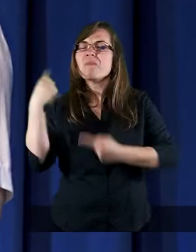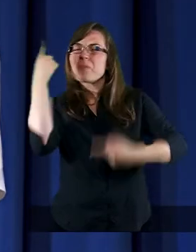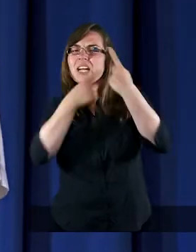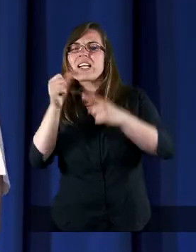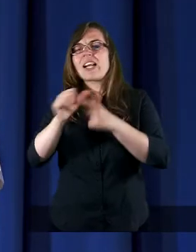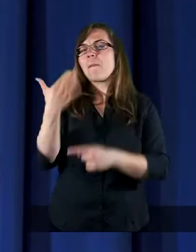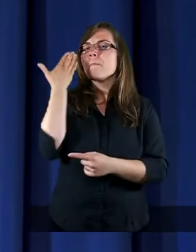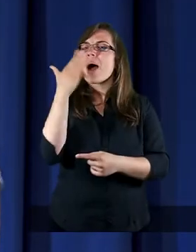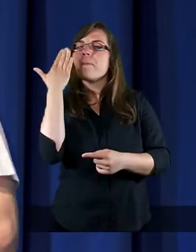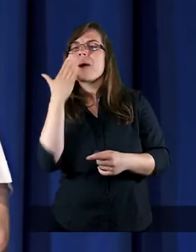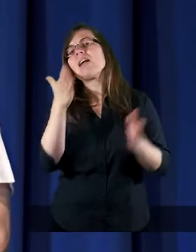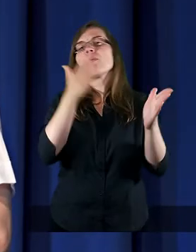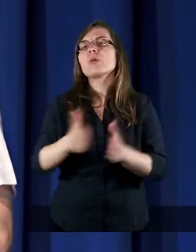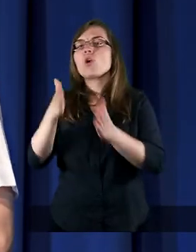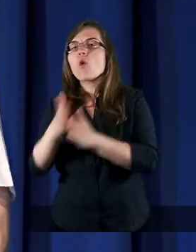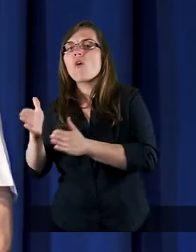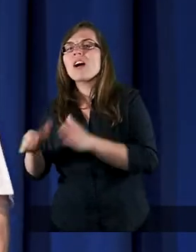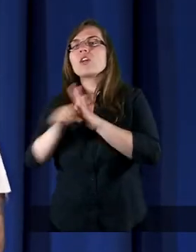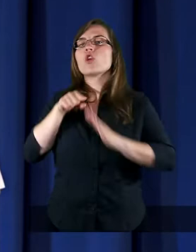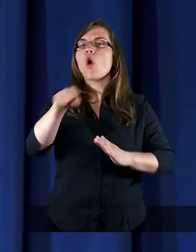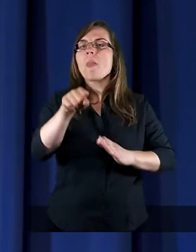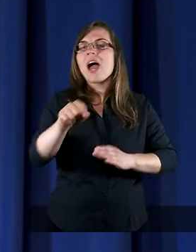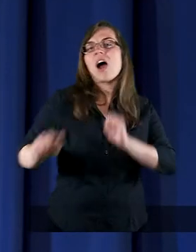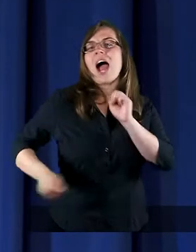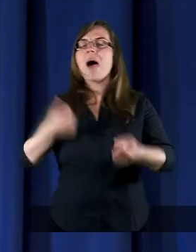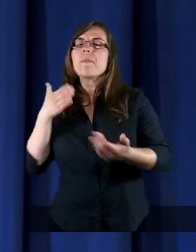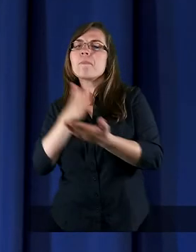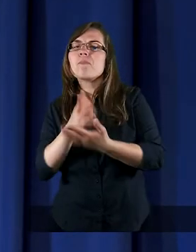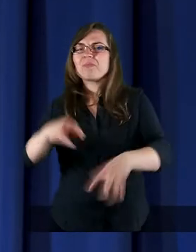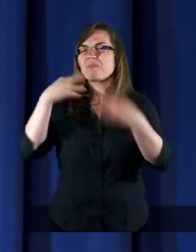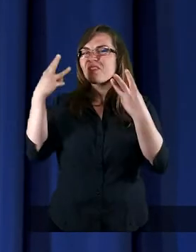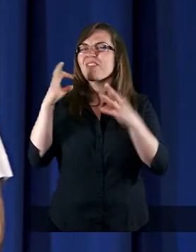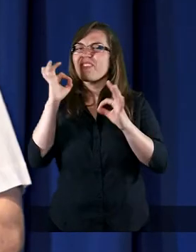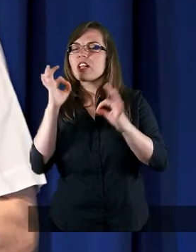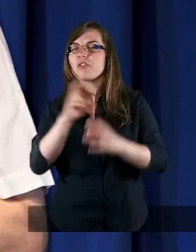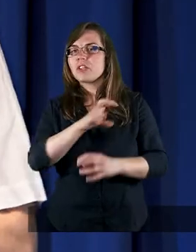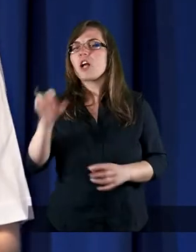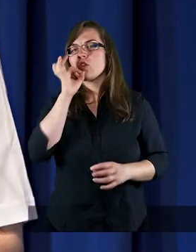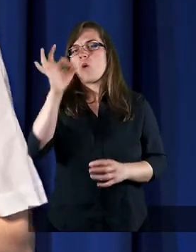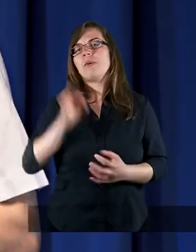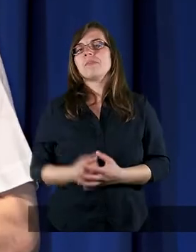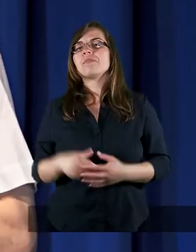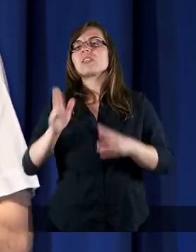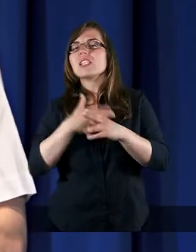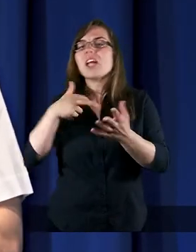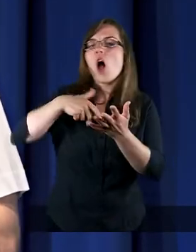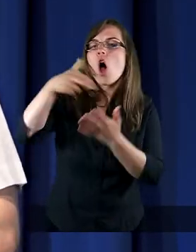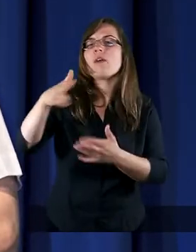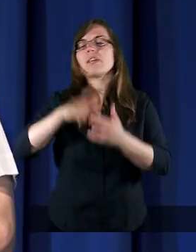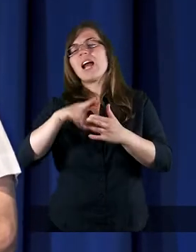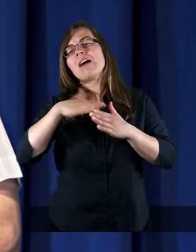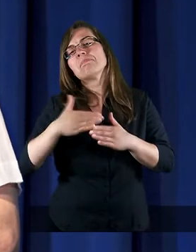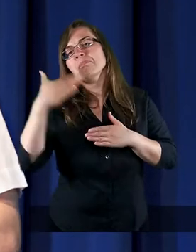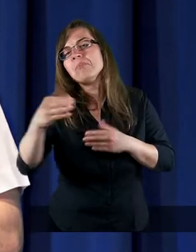jestem coraz bardziej przygotowywany do tego, aby komuś wybaczyć. Wtedy wchodzę na kolejny,